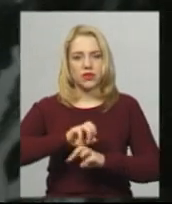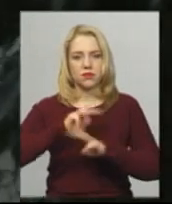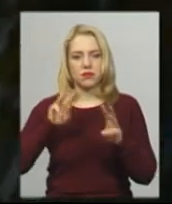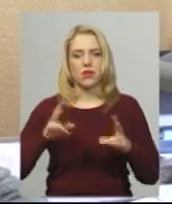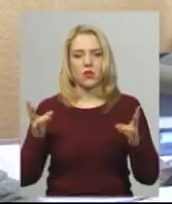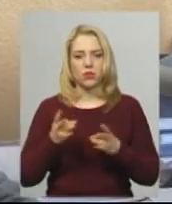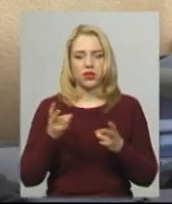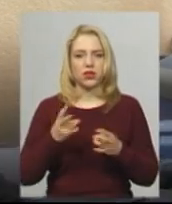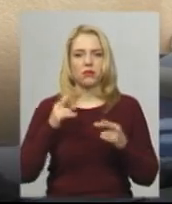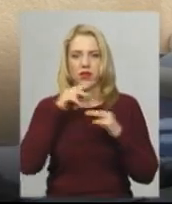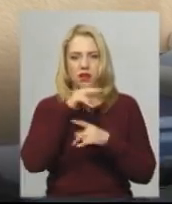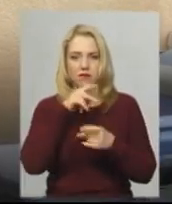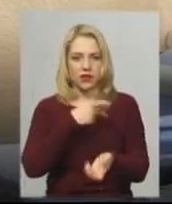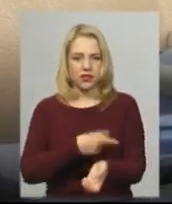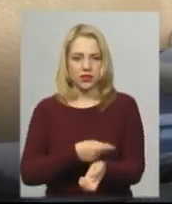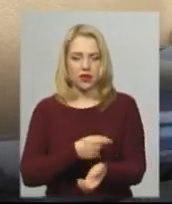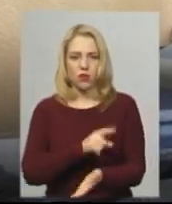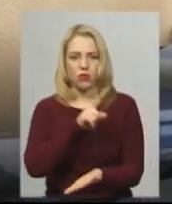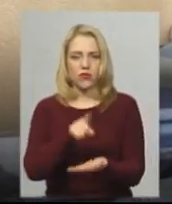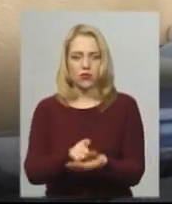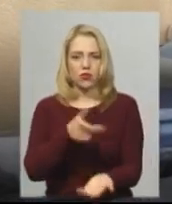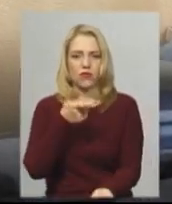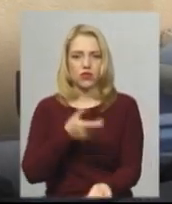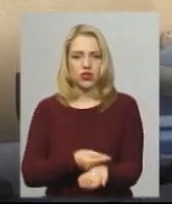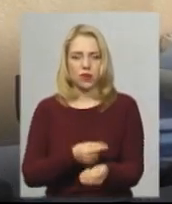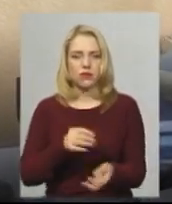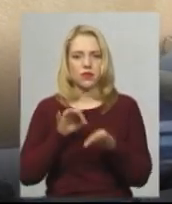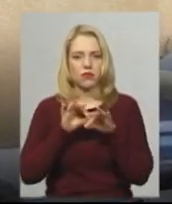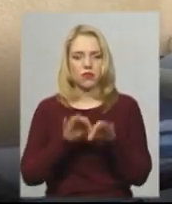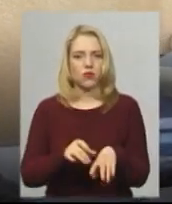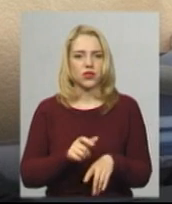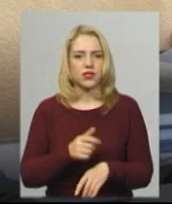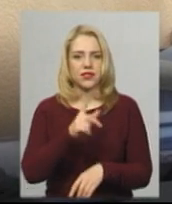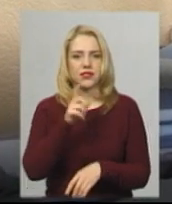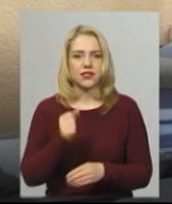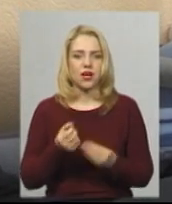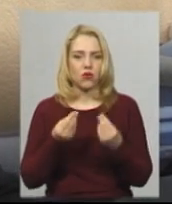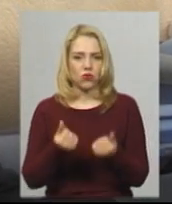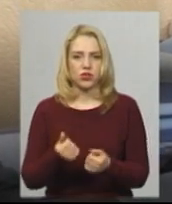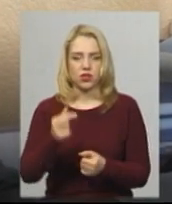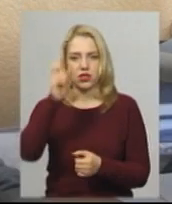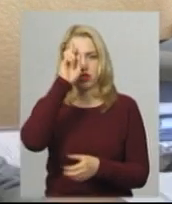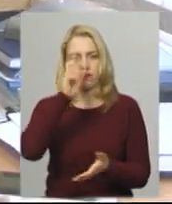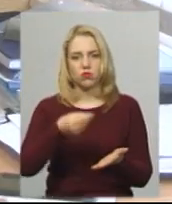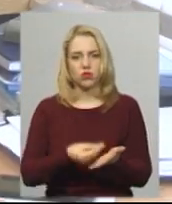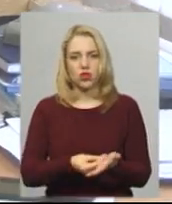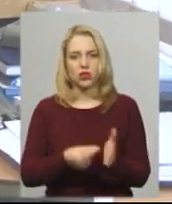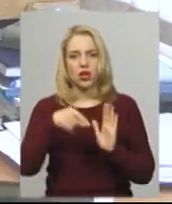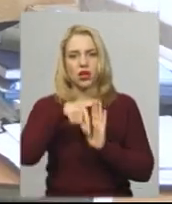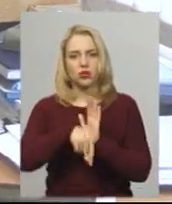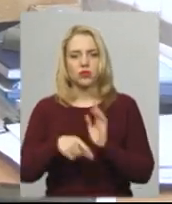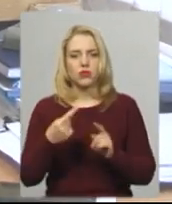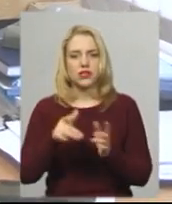вакцинацією. Обов'язкові щеплення проводяться за рахунок коштів державного бюджета, тобто